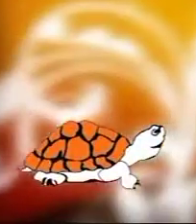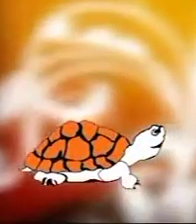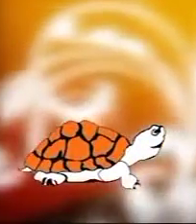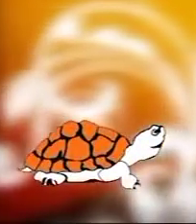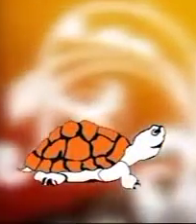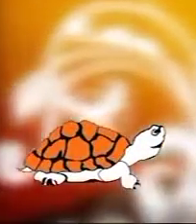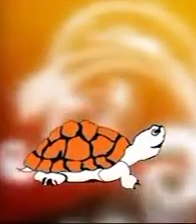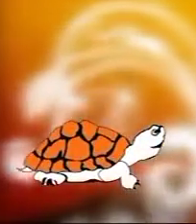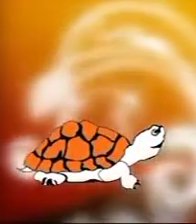Hvala još jednom svima